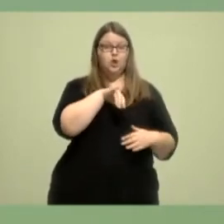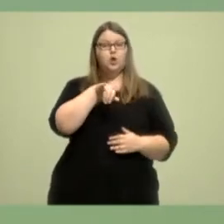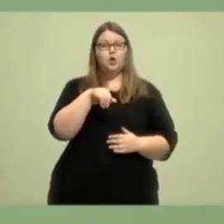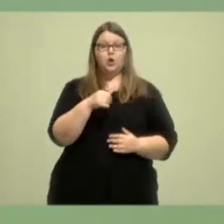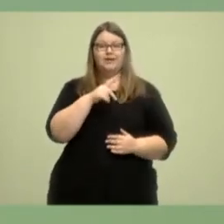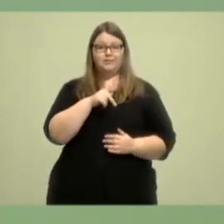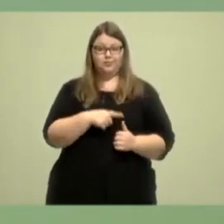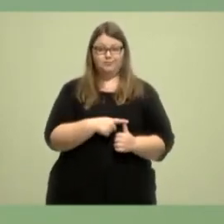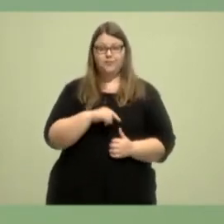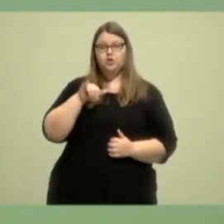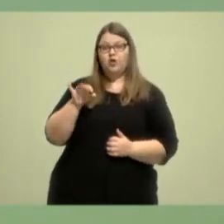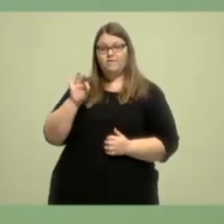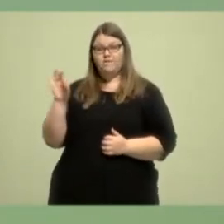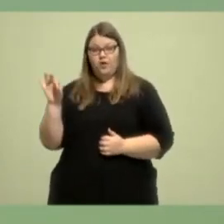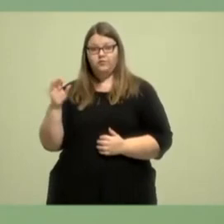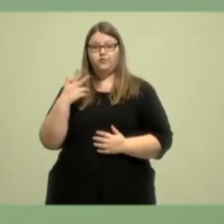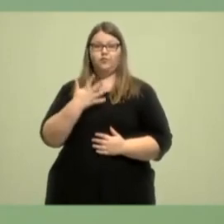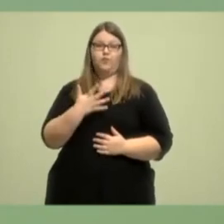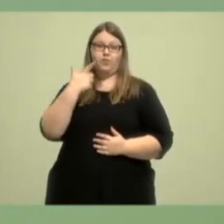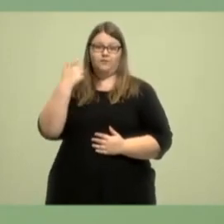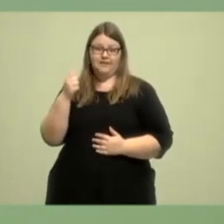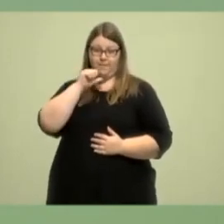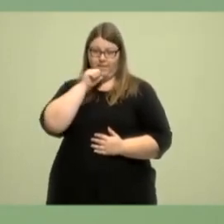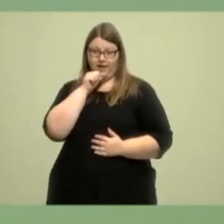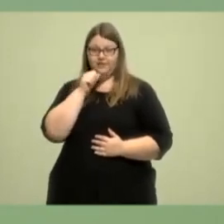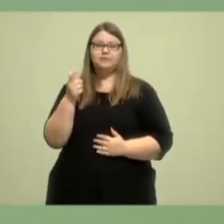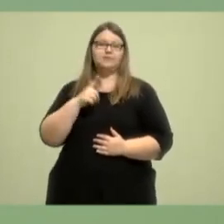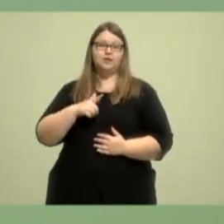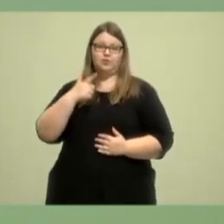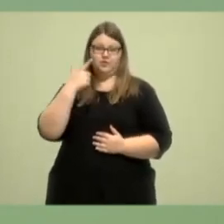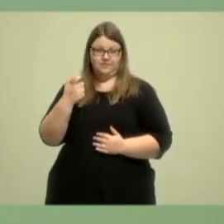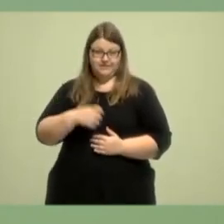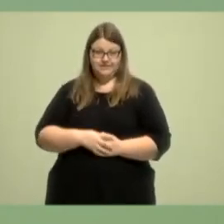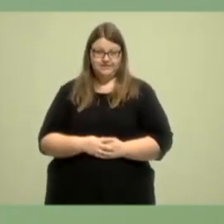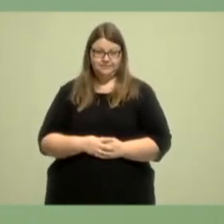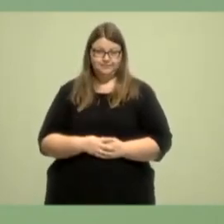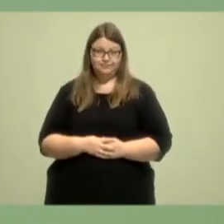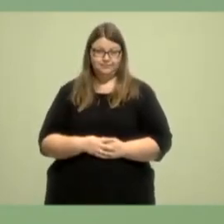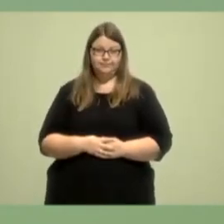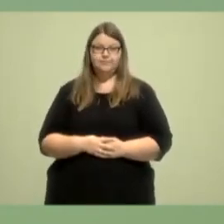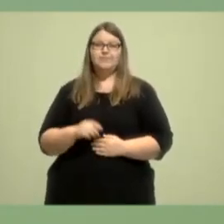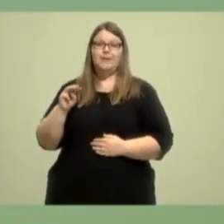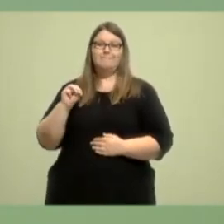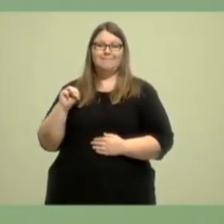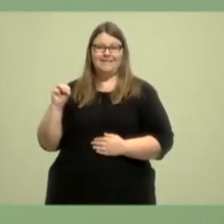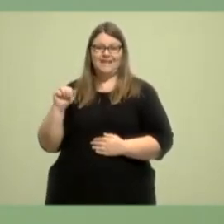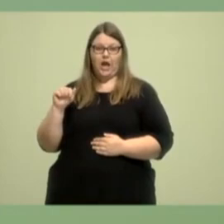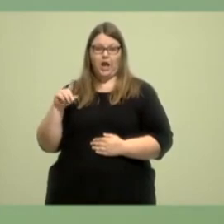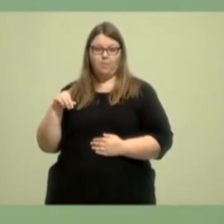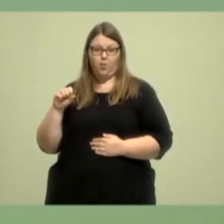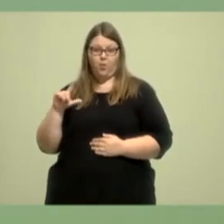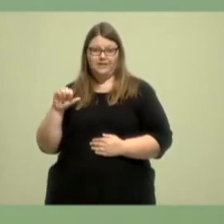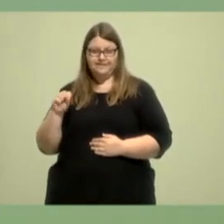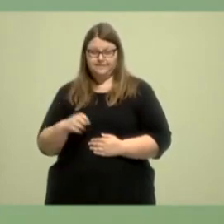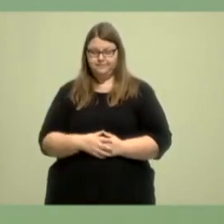George Floyd, 25. Mai 2020, Minneapolis. Ein